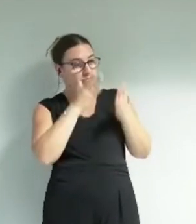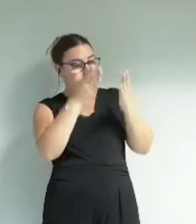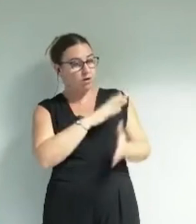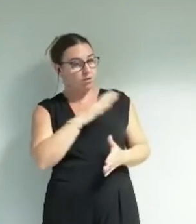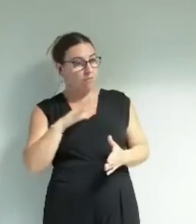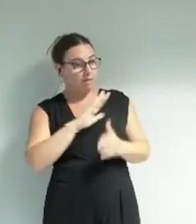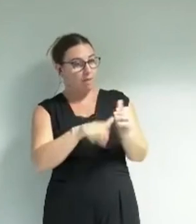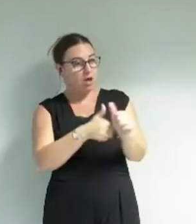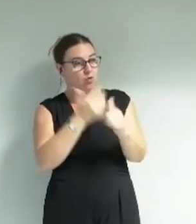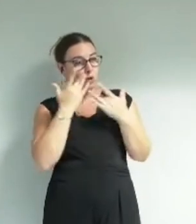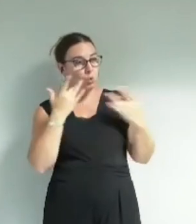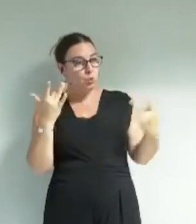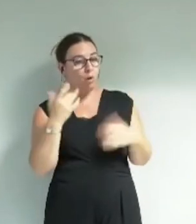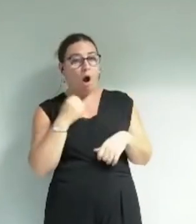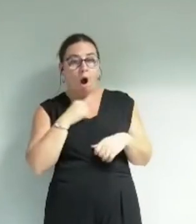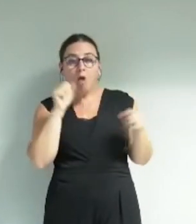Mme l'adjointe à la culture